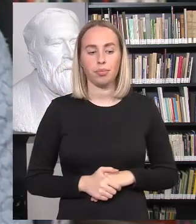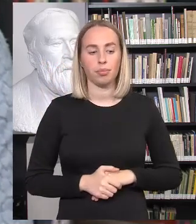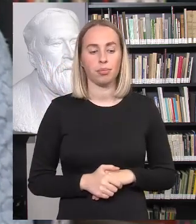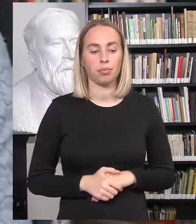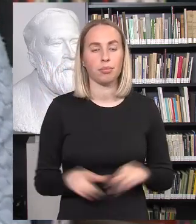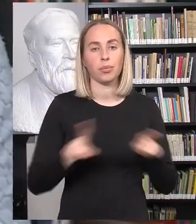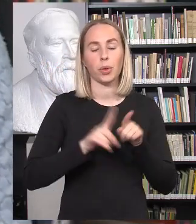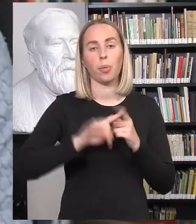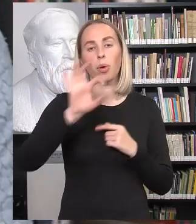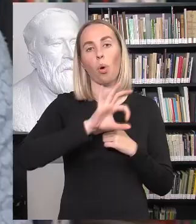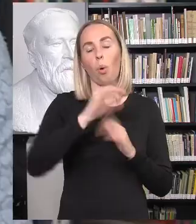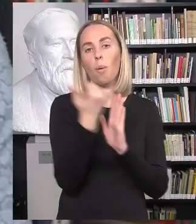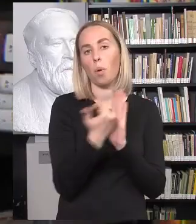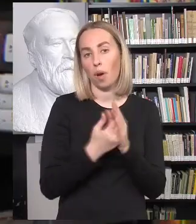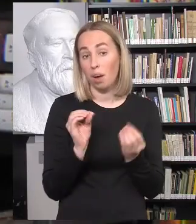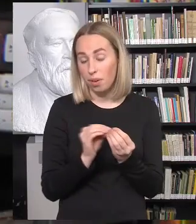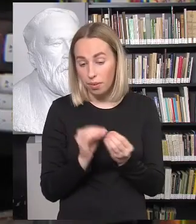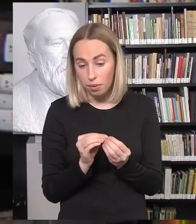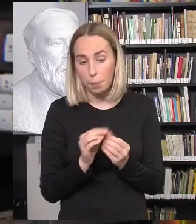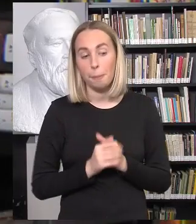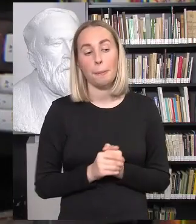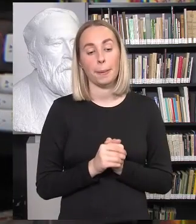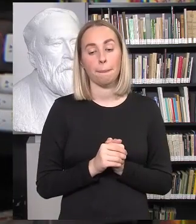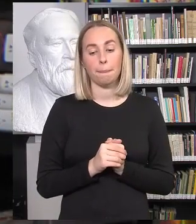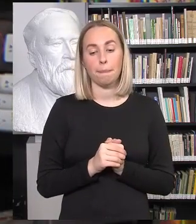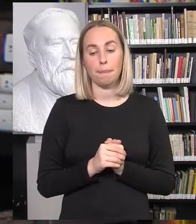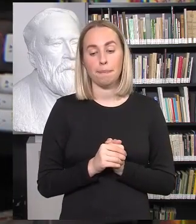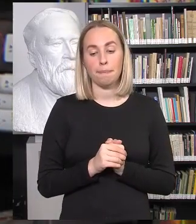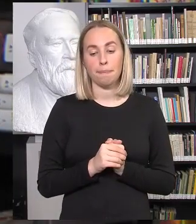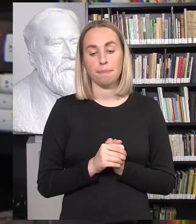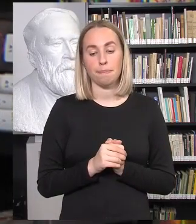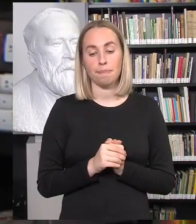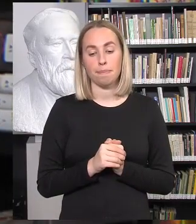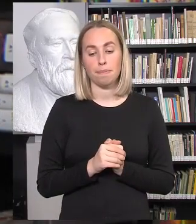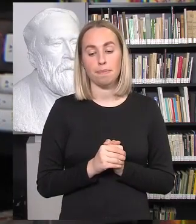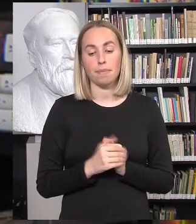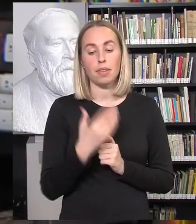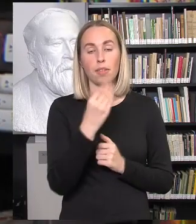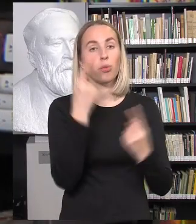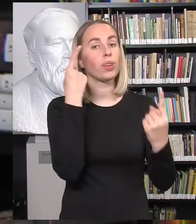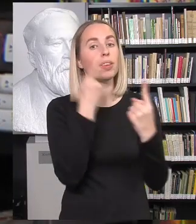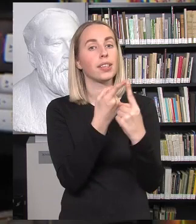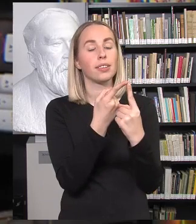dėl tos pačios programos. Dabar jos paskirtis yra